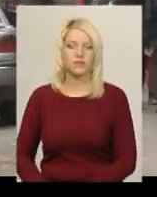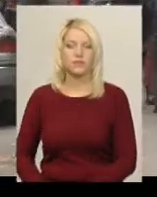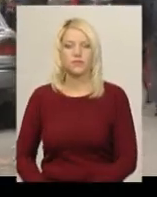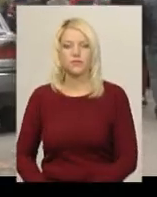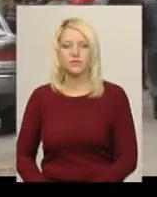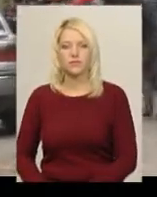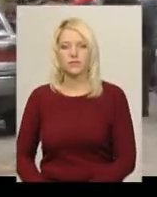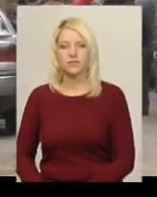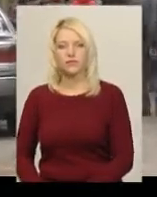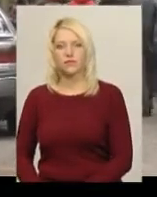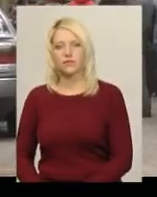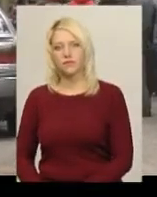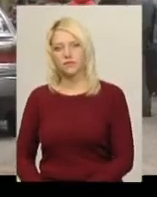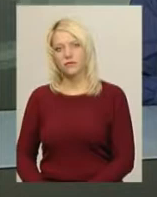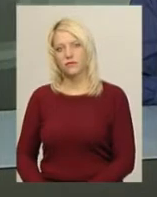Мовчан, Новини, Поділля, Центр.